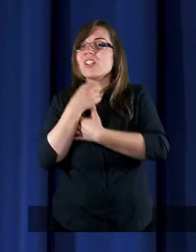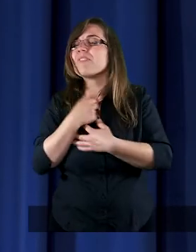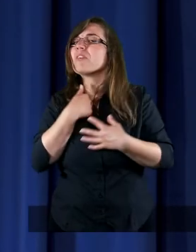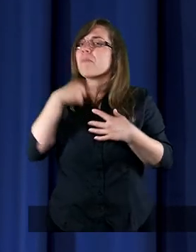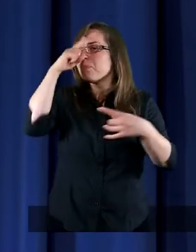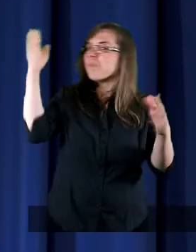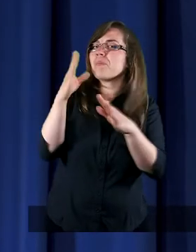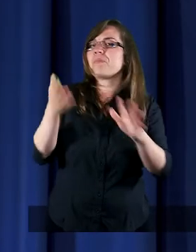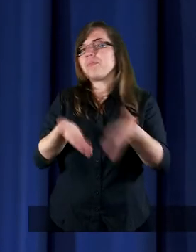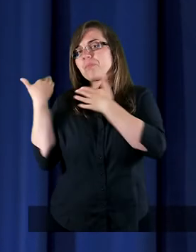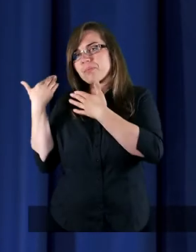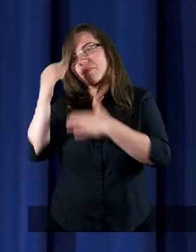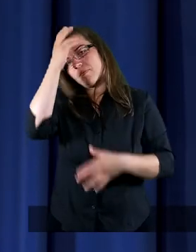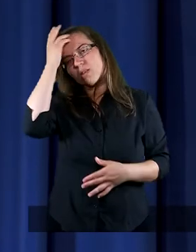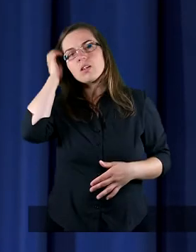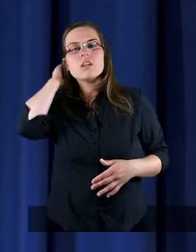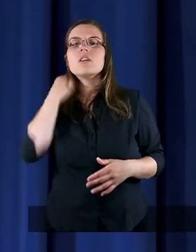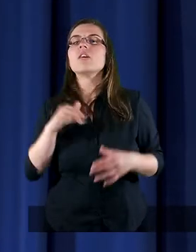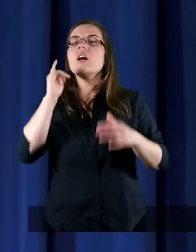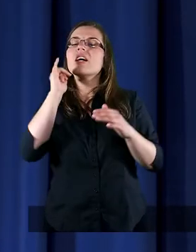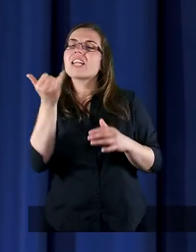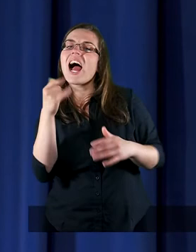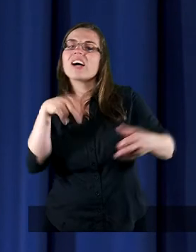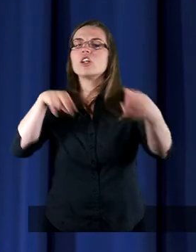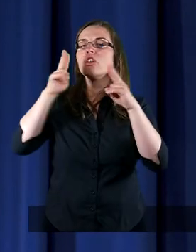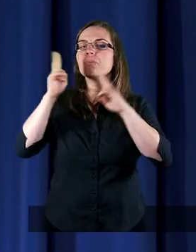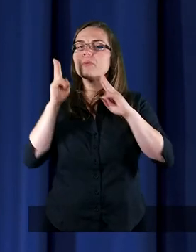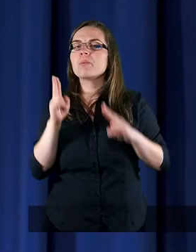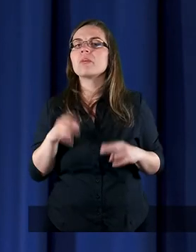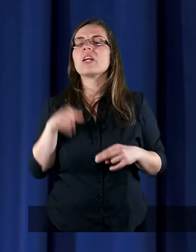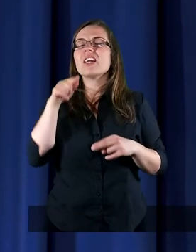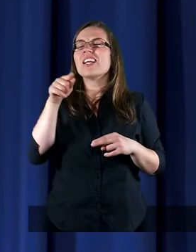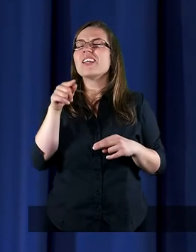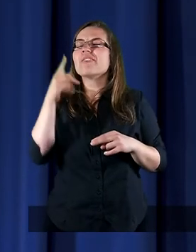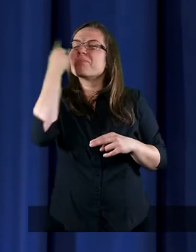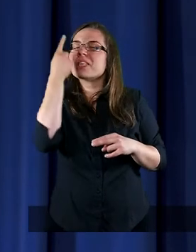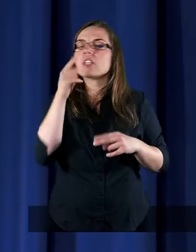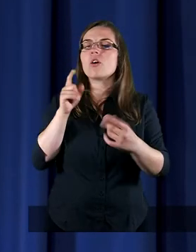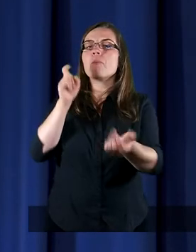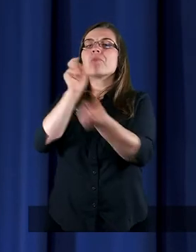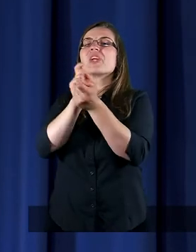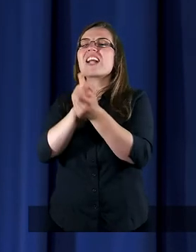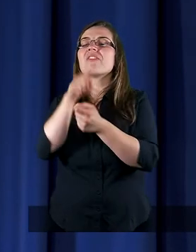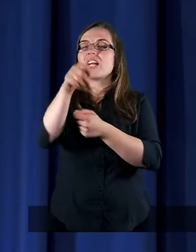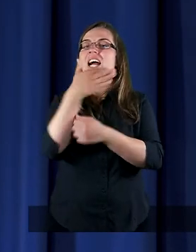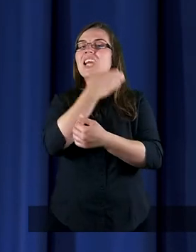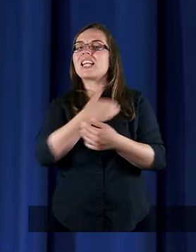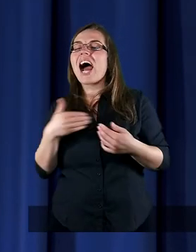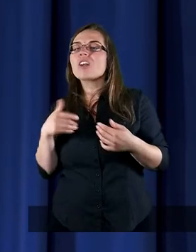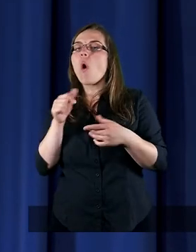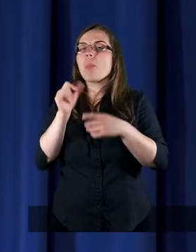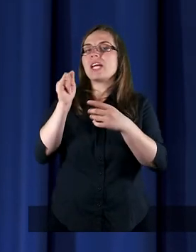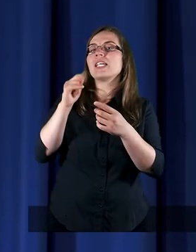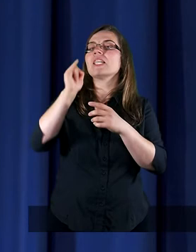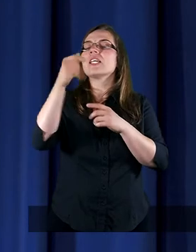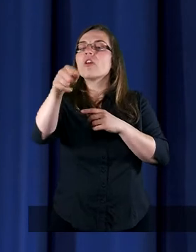to znaczy, że jad żmi, jad trucizny został z rany ostatecznie